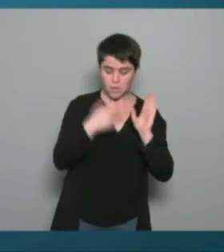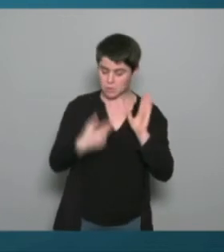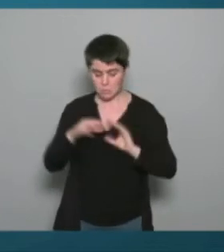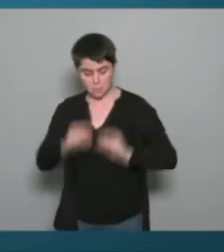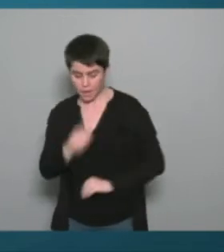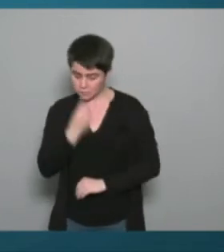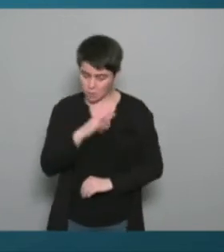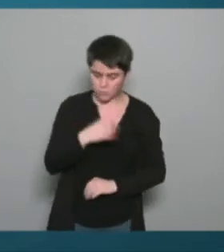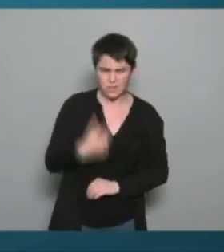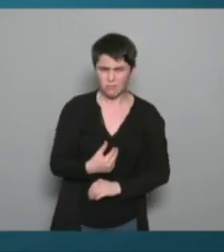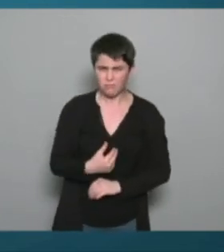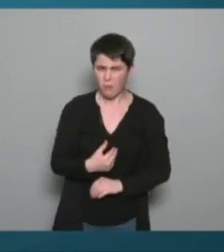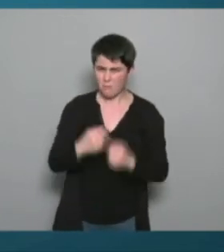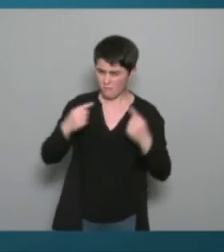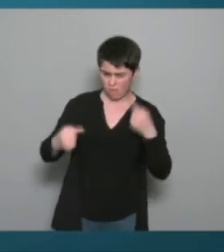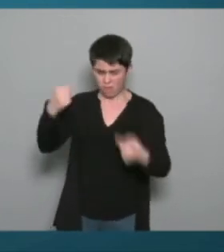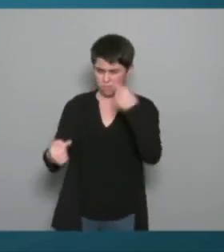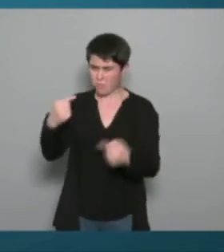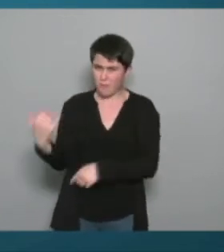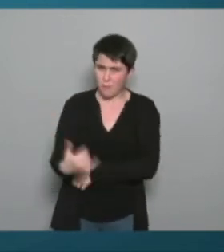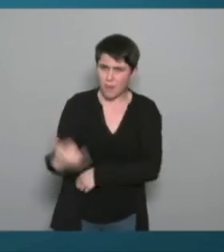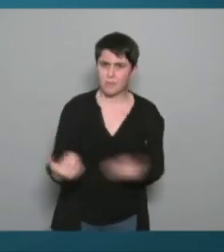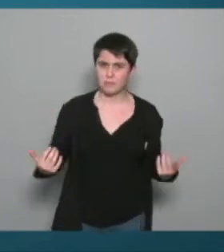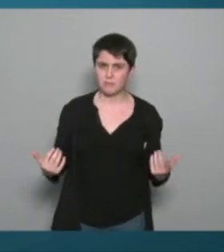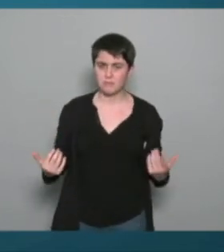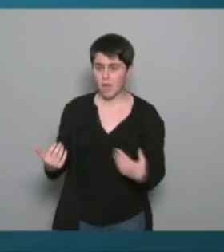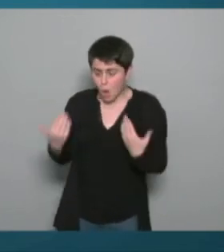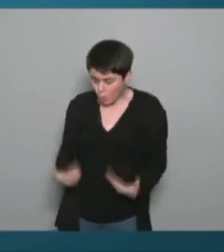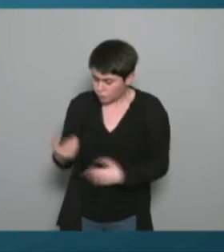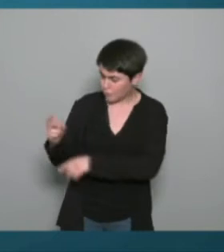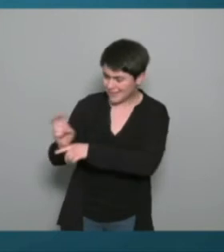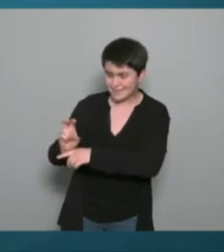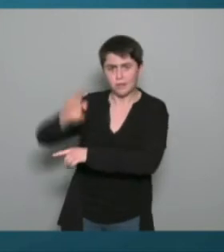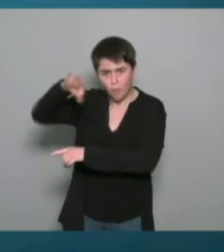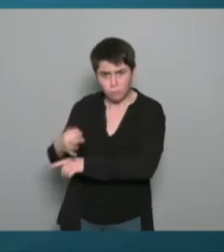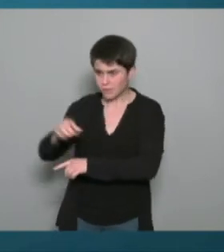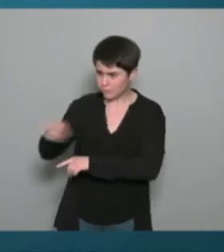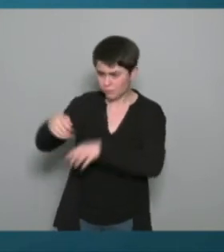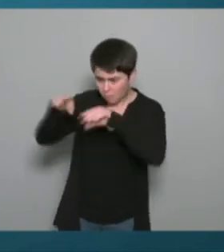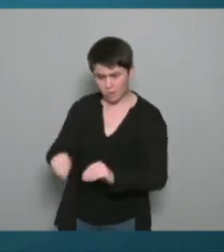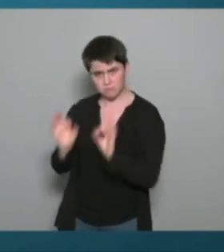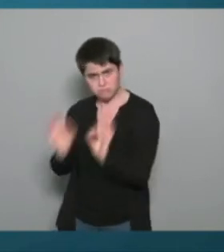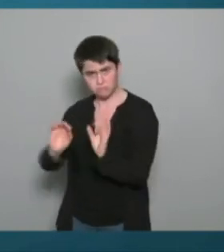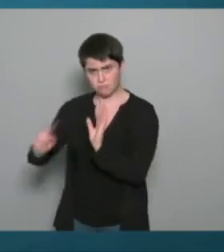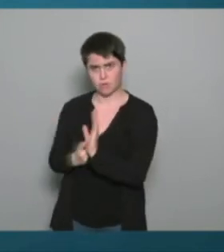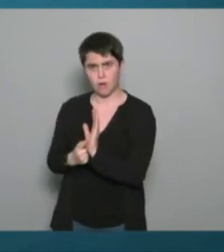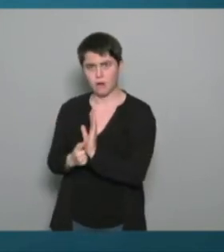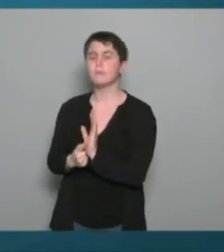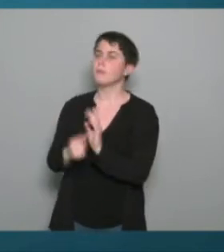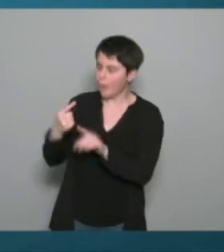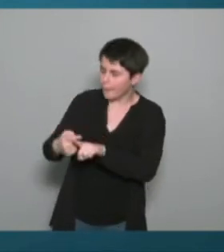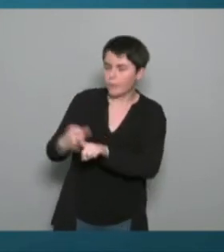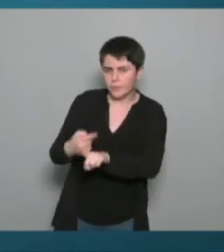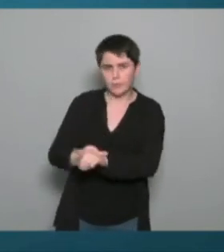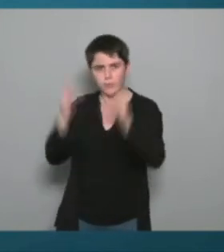les moniteurs aujourd'hui sont d'une certaine manière légitimes après effectivement au fur à mesure de l'expérience tout ça ils développent de la compétence